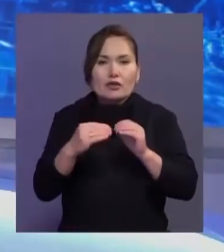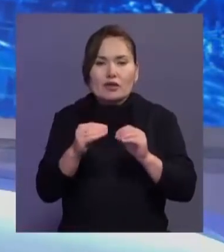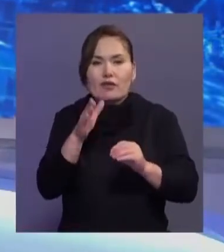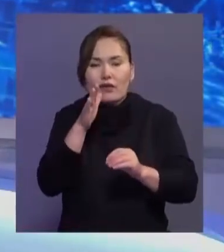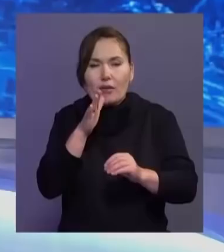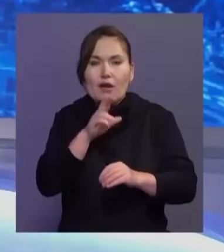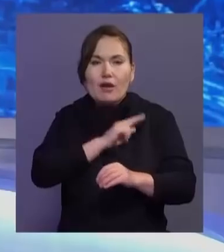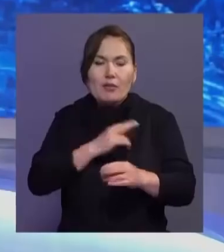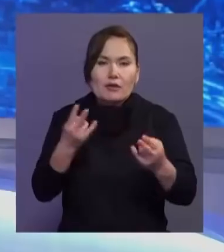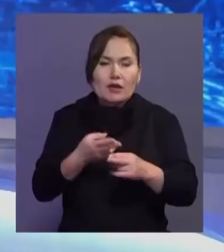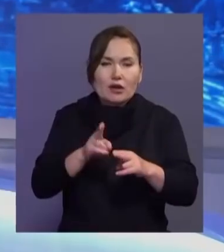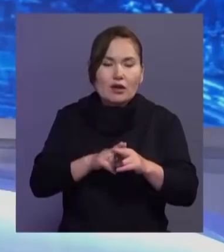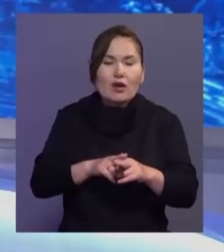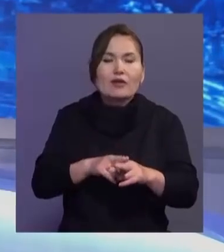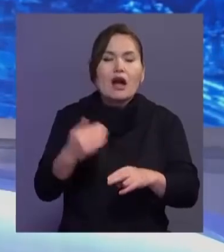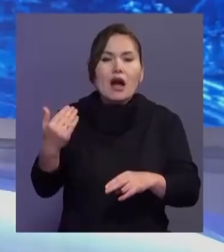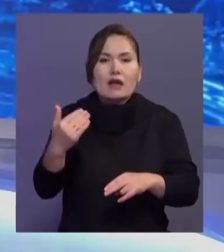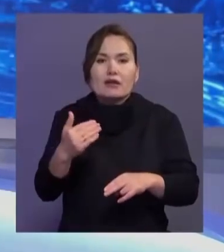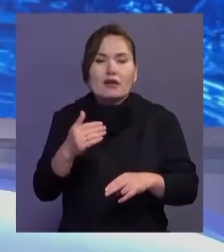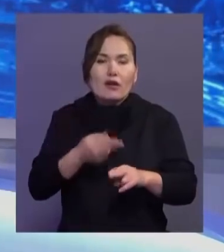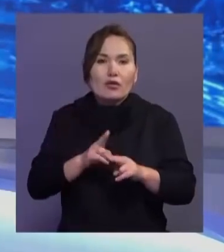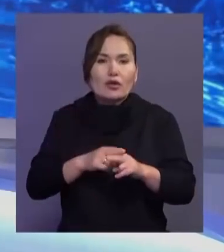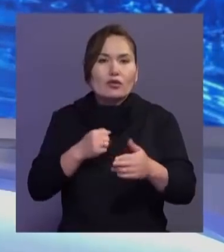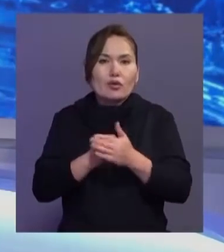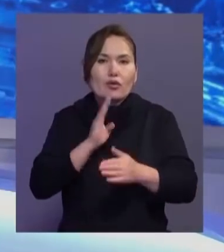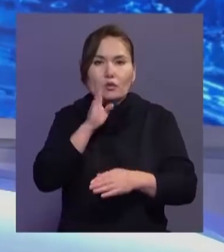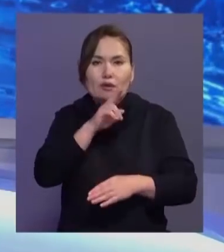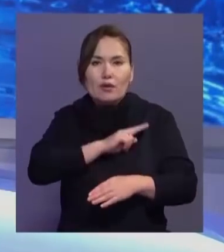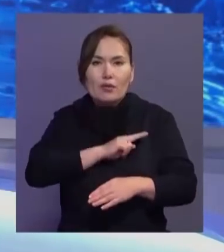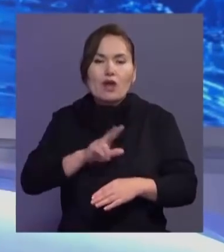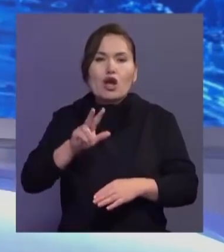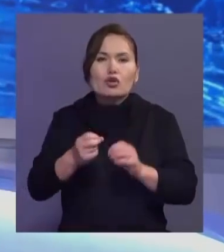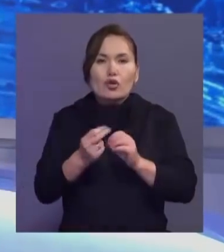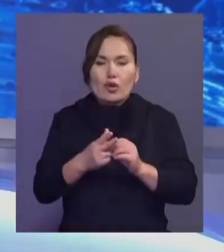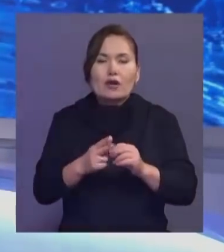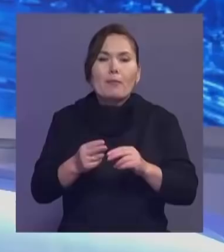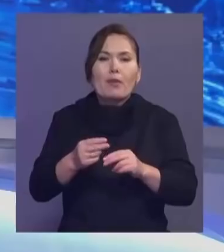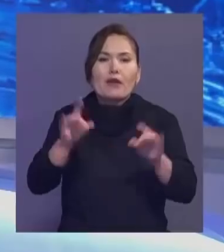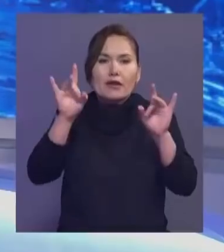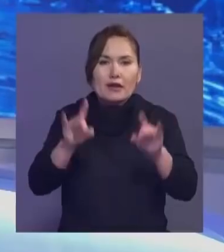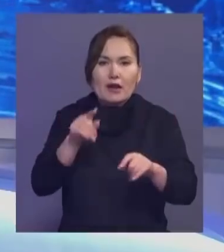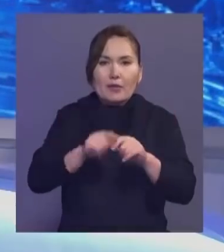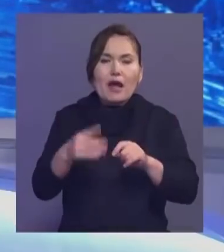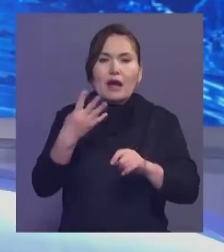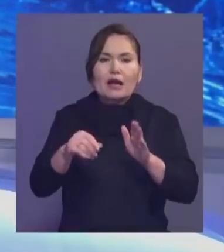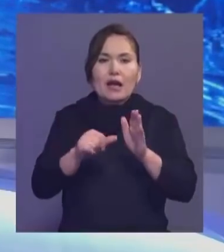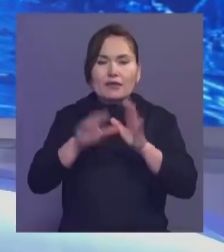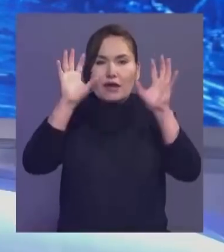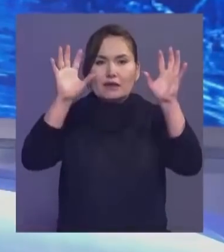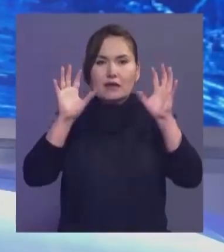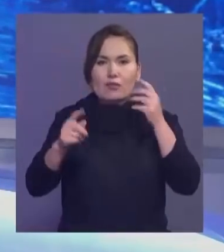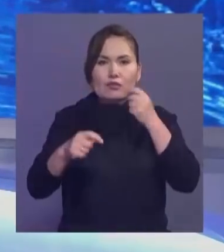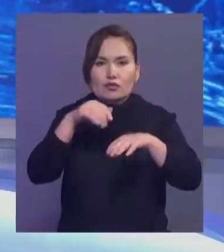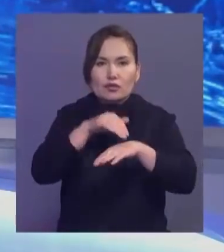талаптарды тол ғорындауға міндетті. Жалпы өткен тәуілікті 313 кәсіперлік нысан тек серіліп, 46 заң бұзушылықтыр